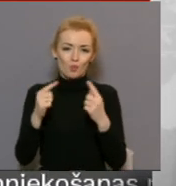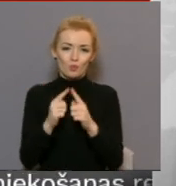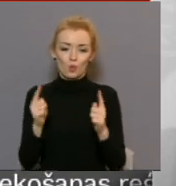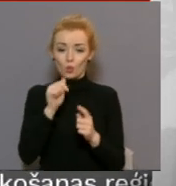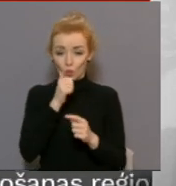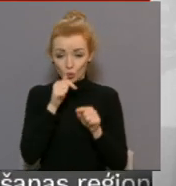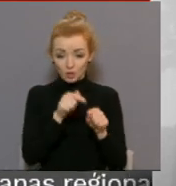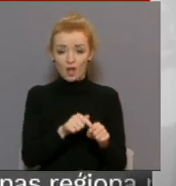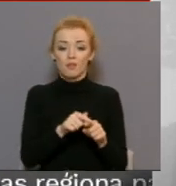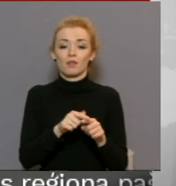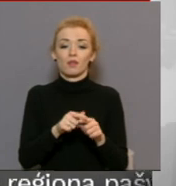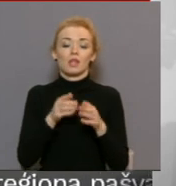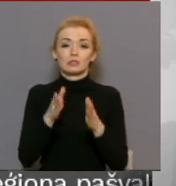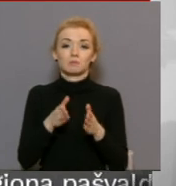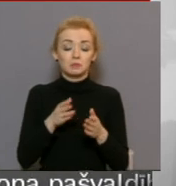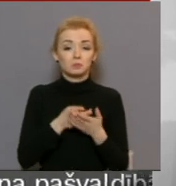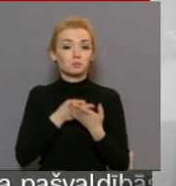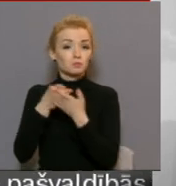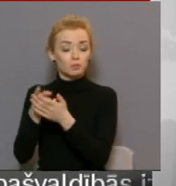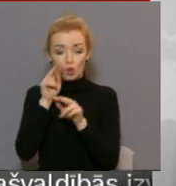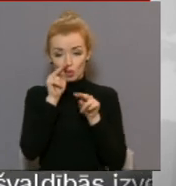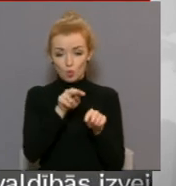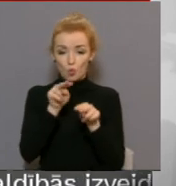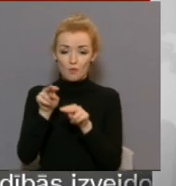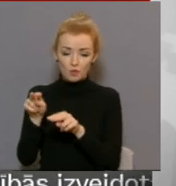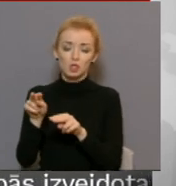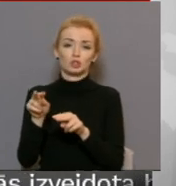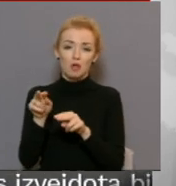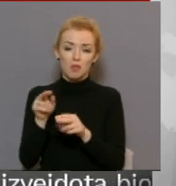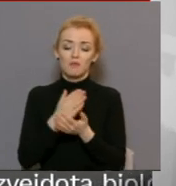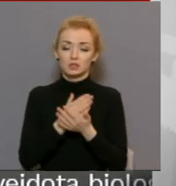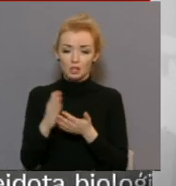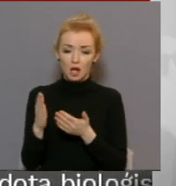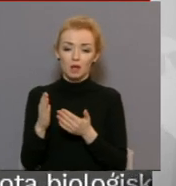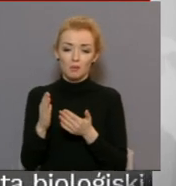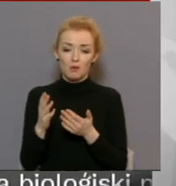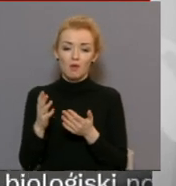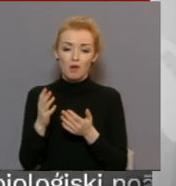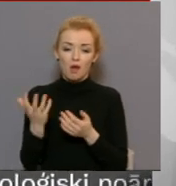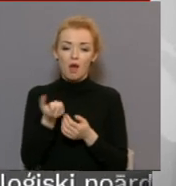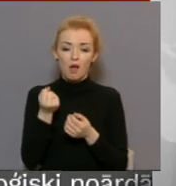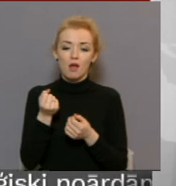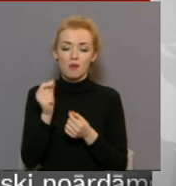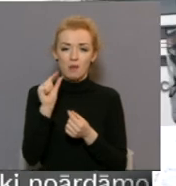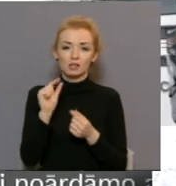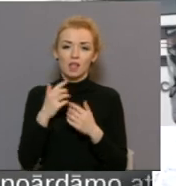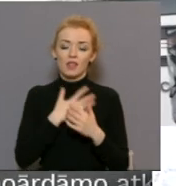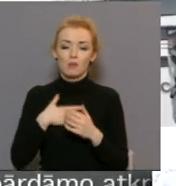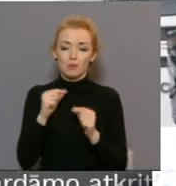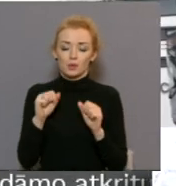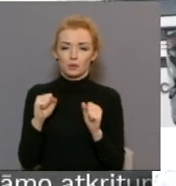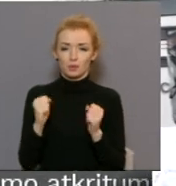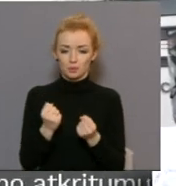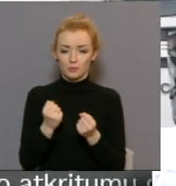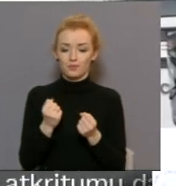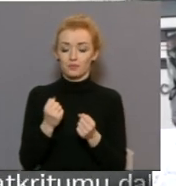nogādās slimnīcā novērošanai stabilā stāvoklī ir armērē no liegla ķermeņa atzišana. Kā